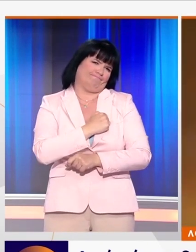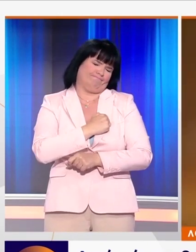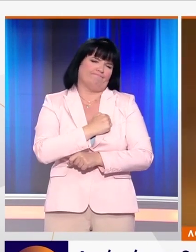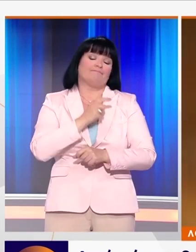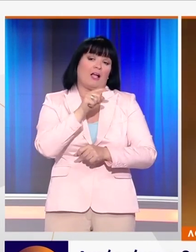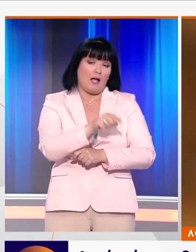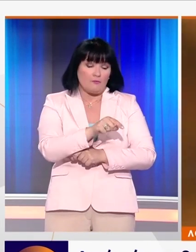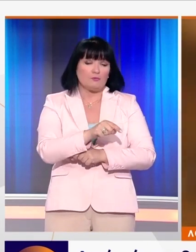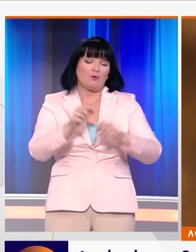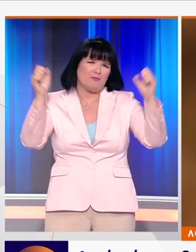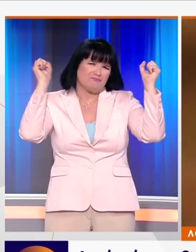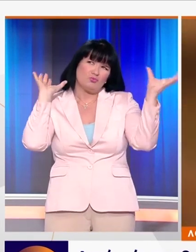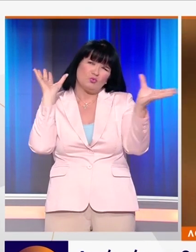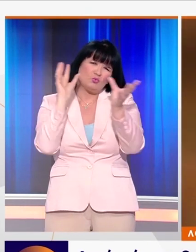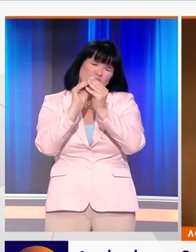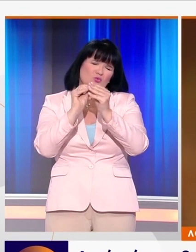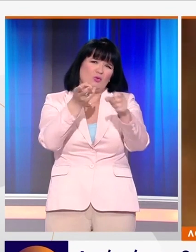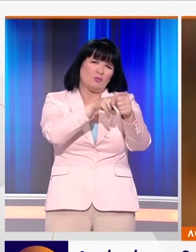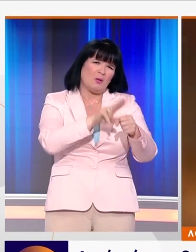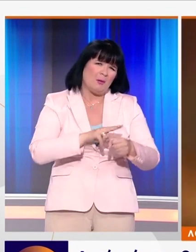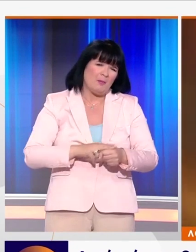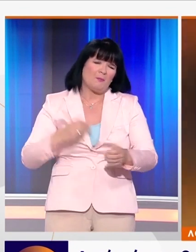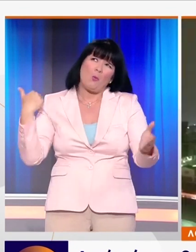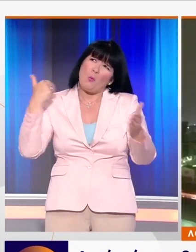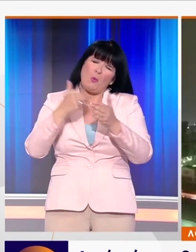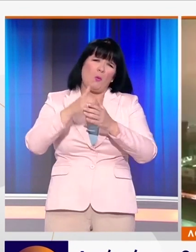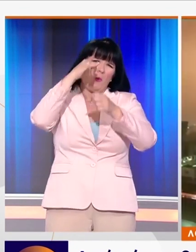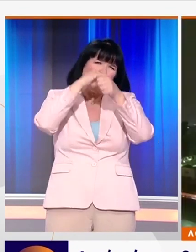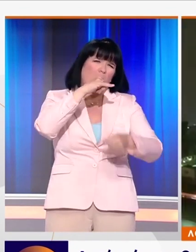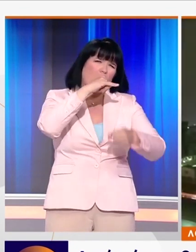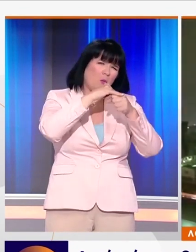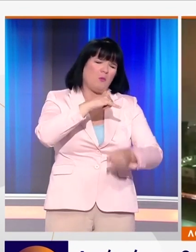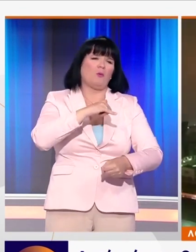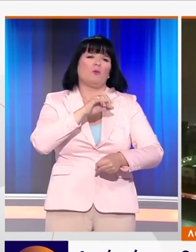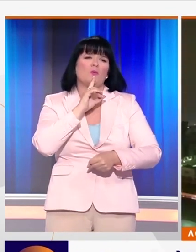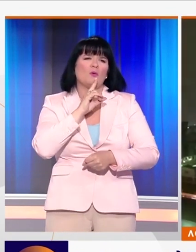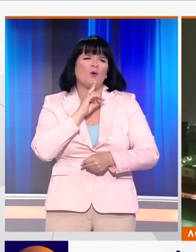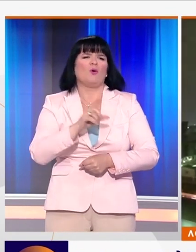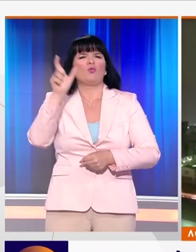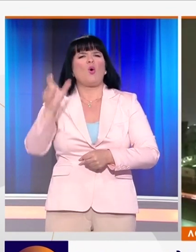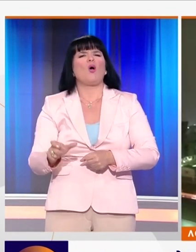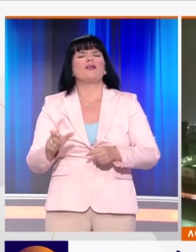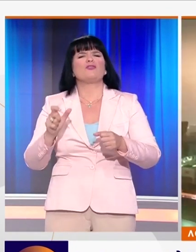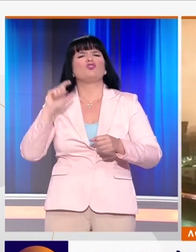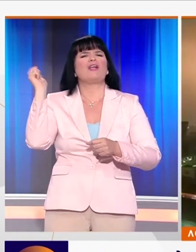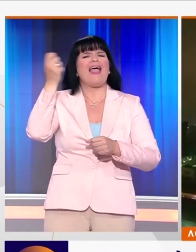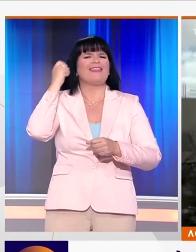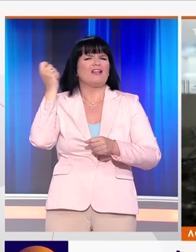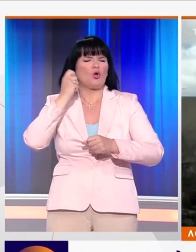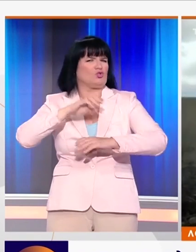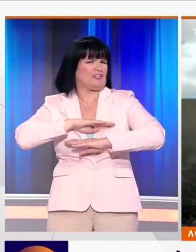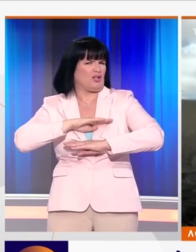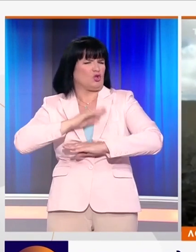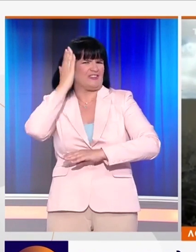Αυτός είναι ο βαρύτερος απολογισμός τιμάτων που έχει αναφερθεί σε οποιαδήποτε αεροπορική επιδρομή, αφότου ο αυτοποκαλούμενος Λιβυκός Εθνικός Στρατός